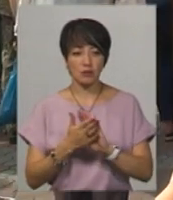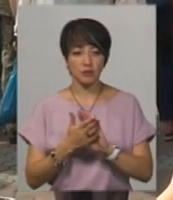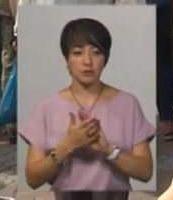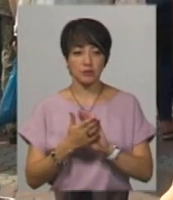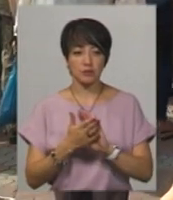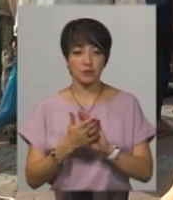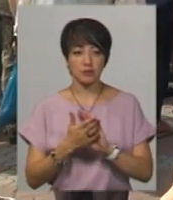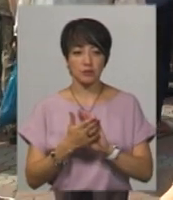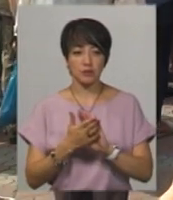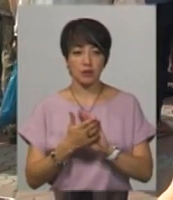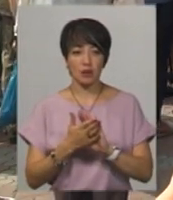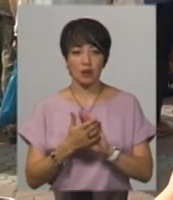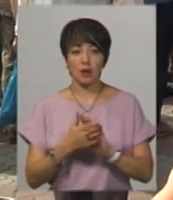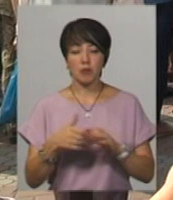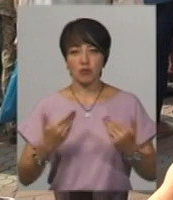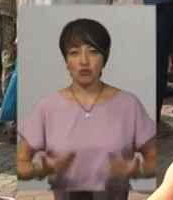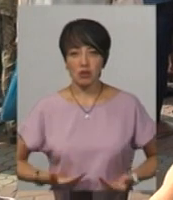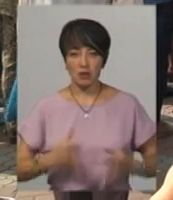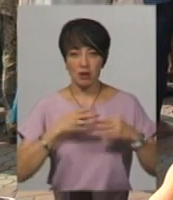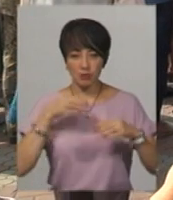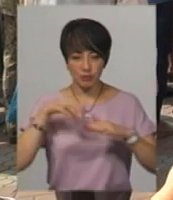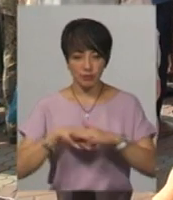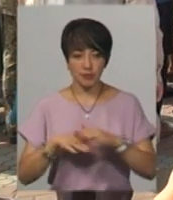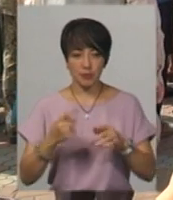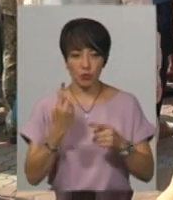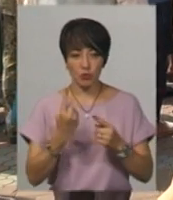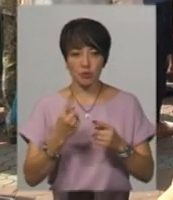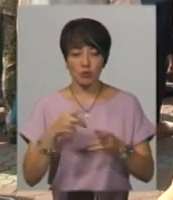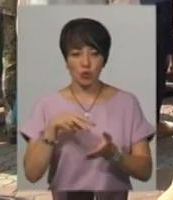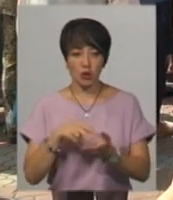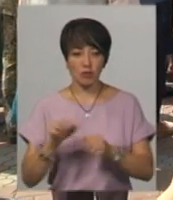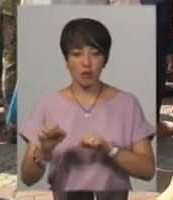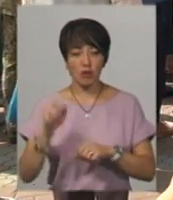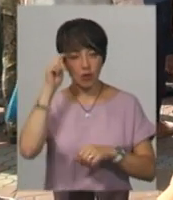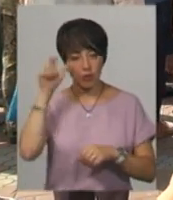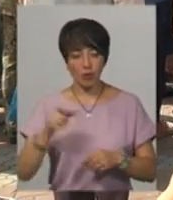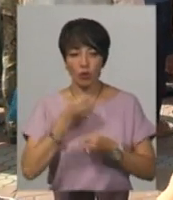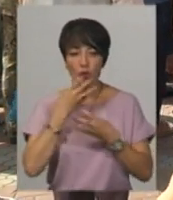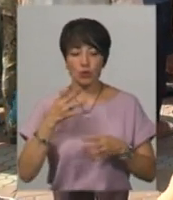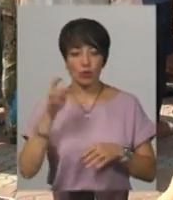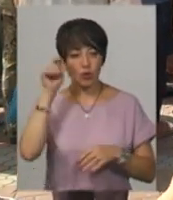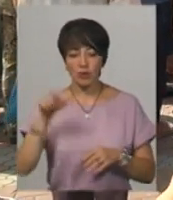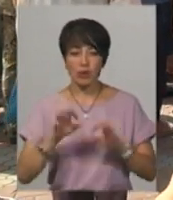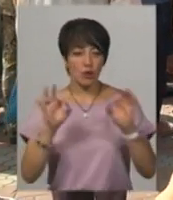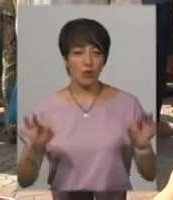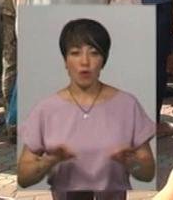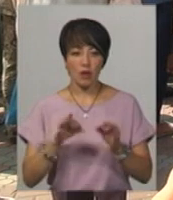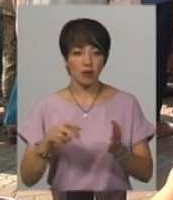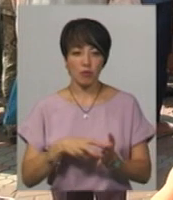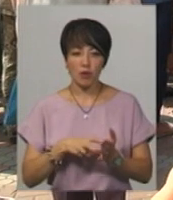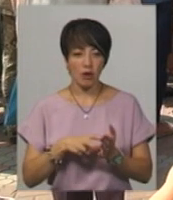жили в одному ліляжі, стояли на одній гості. Роман був хороший хлопец. Ніколи не боявся, не був би його.